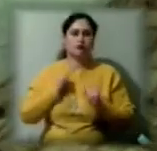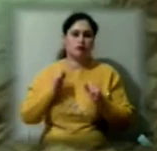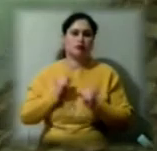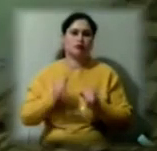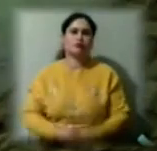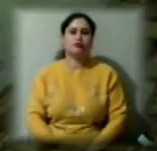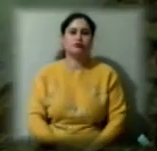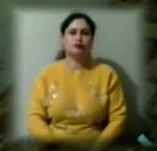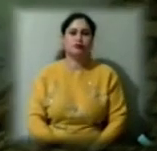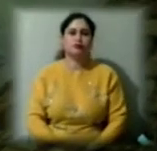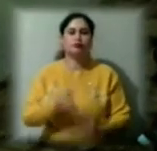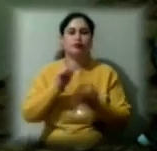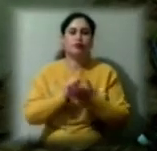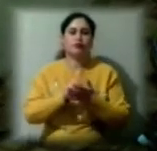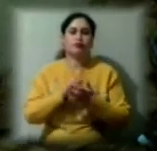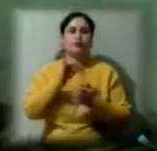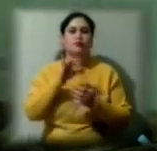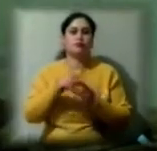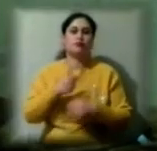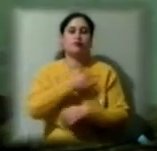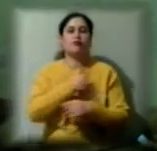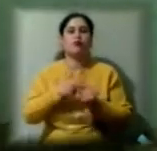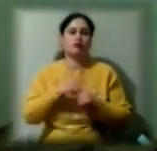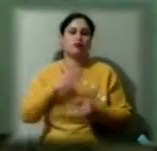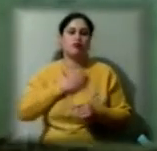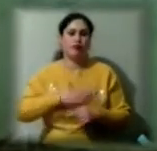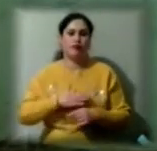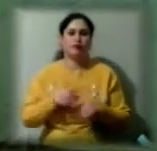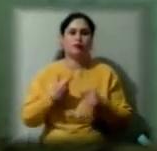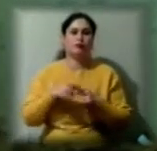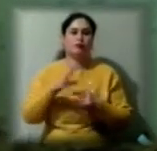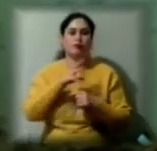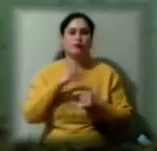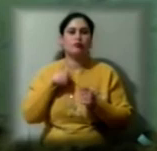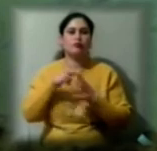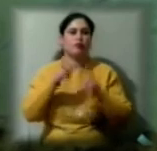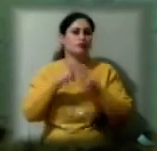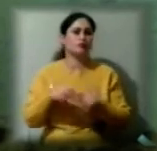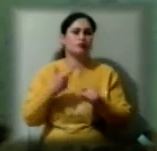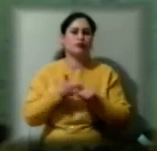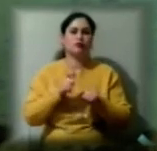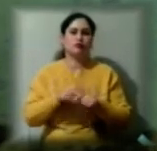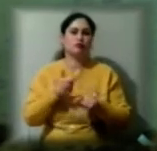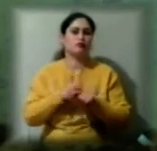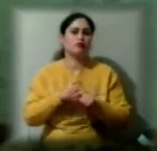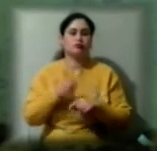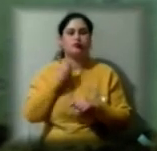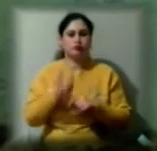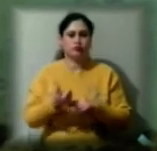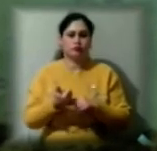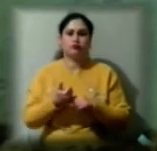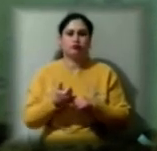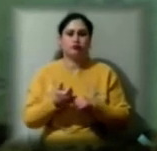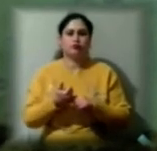Пенсіонерка візиту медиків задоволена. Огляд у мене пройшов дуже добре,